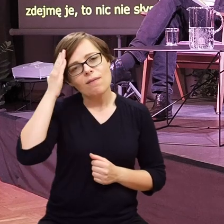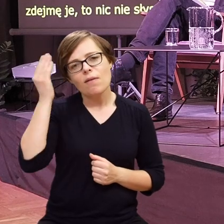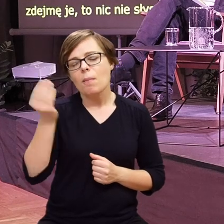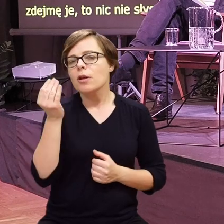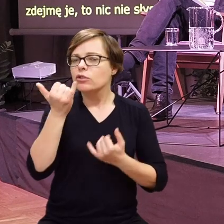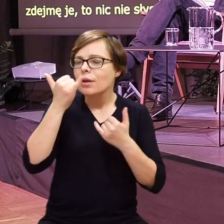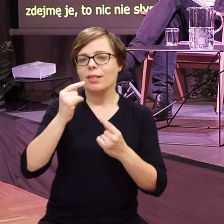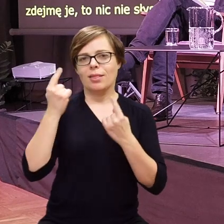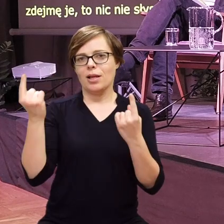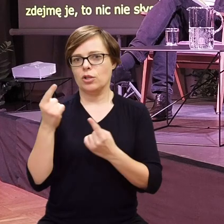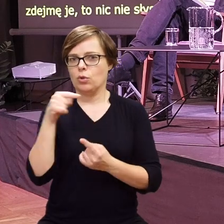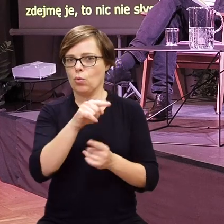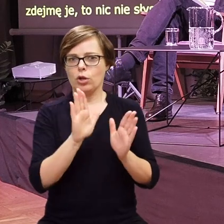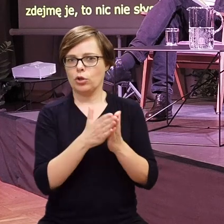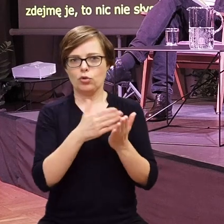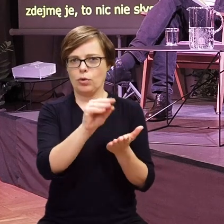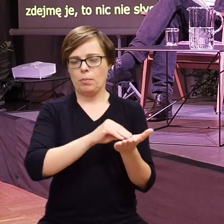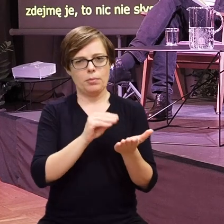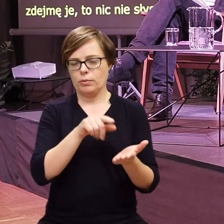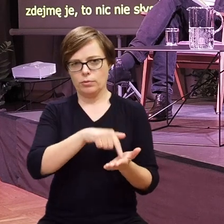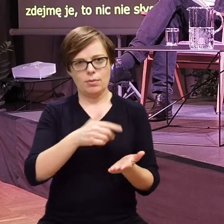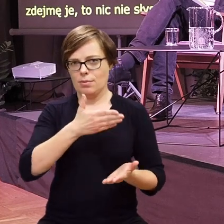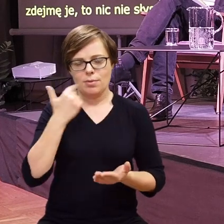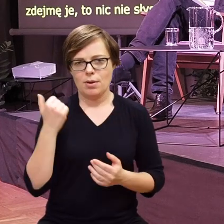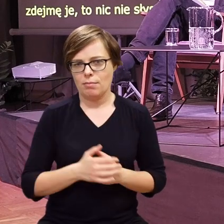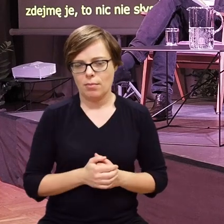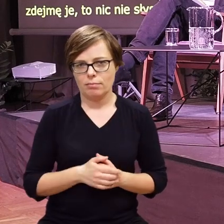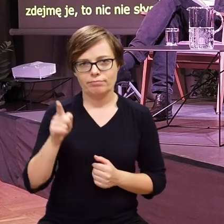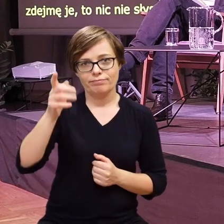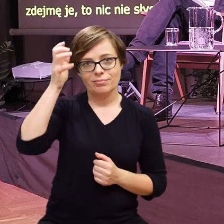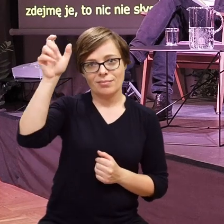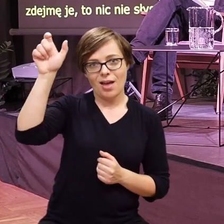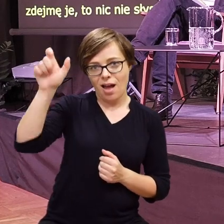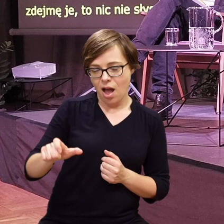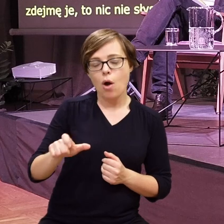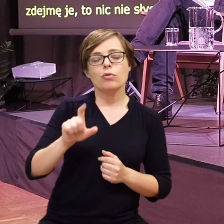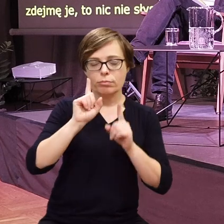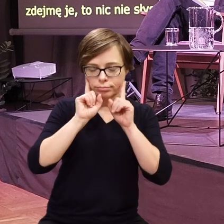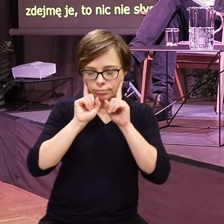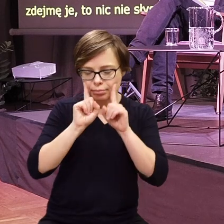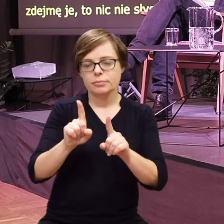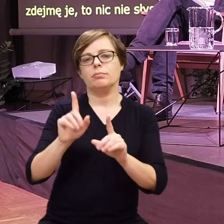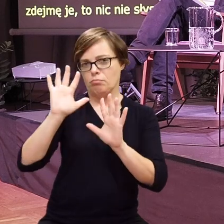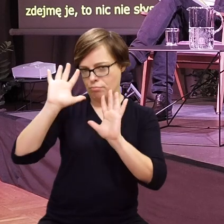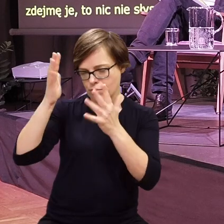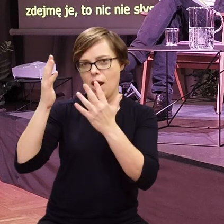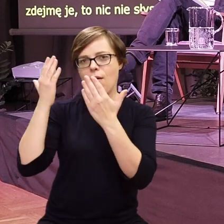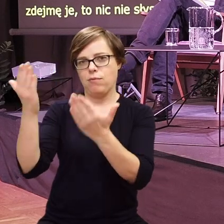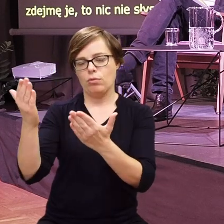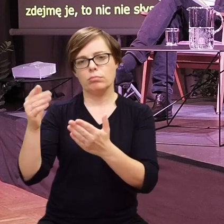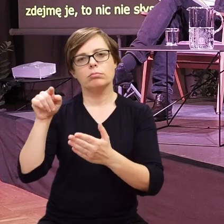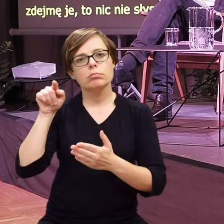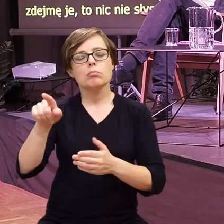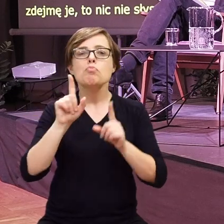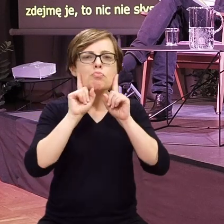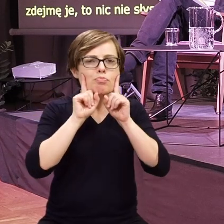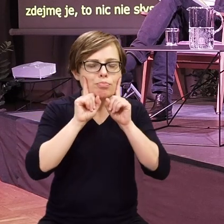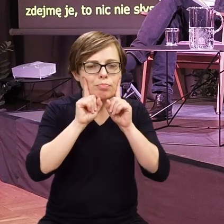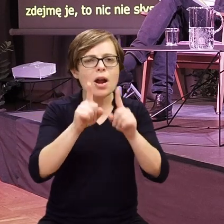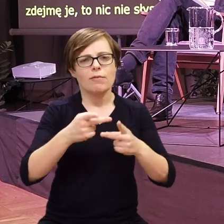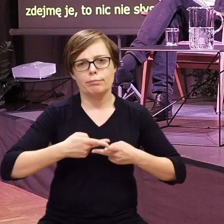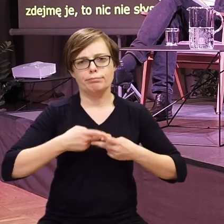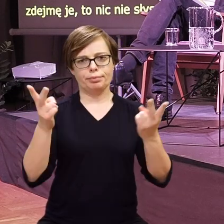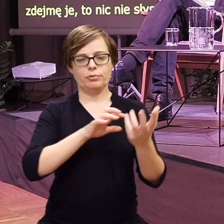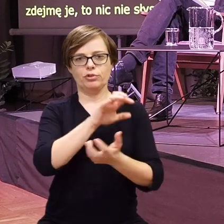wielu wydarzeniach nieopisanych w tej książce. Autorce należą się brawa, jak najbardziej za udostępnienie